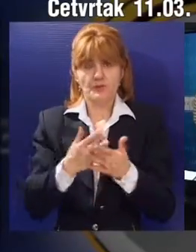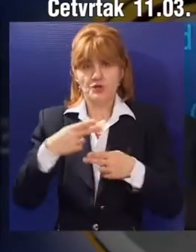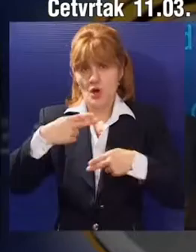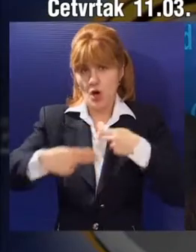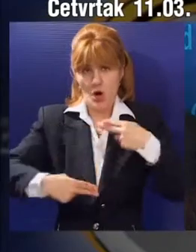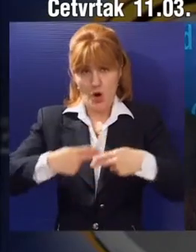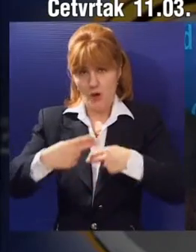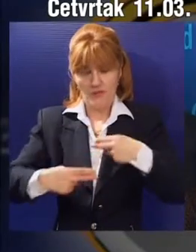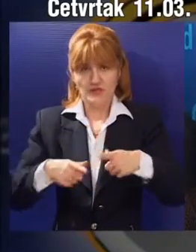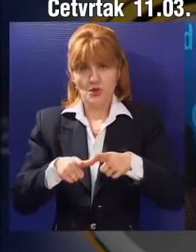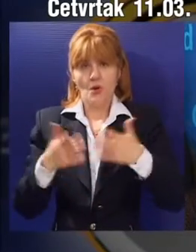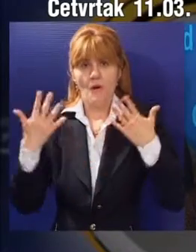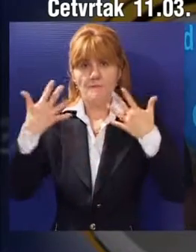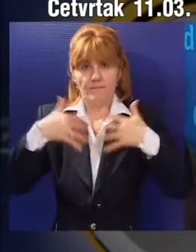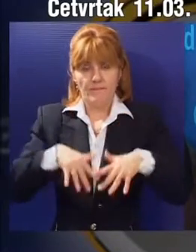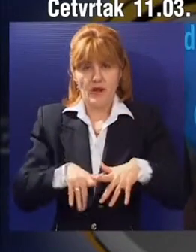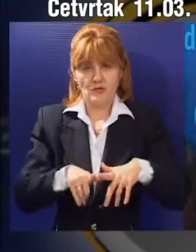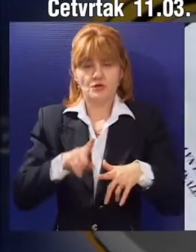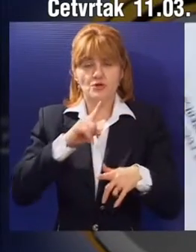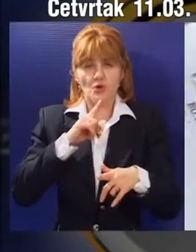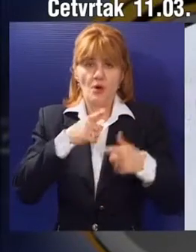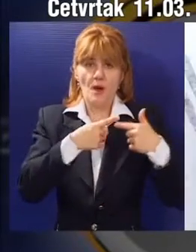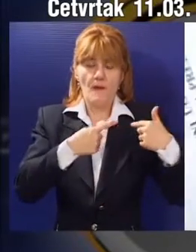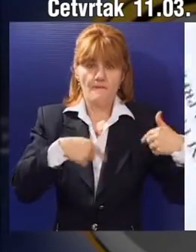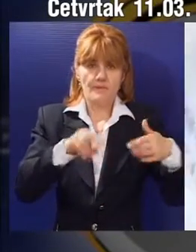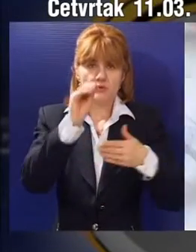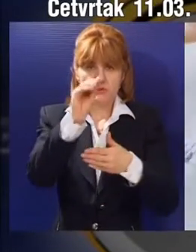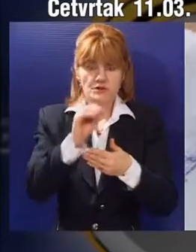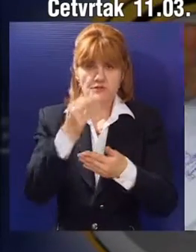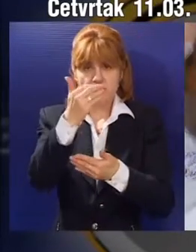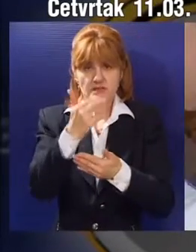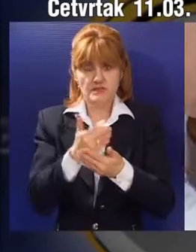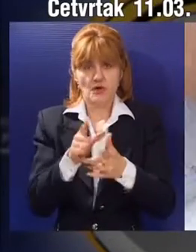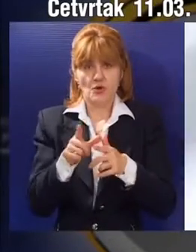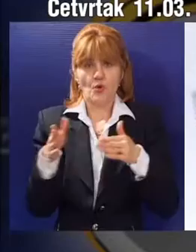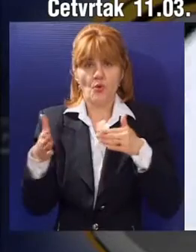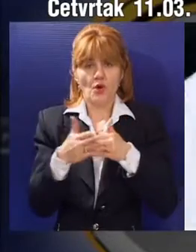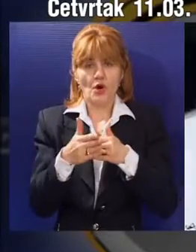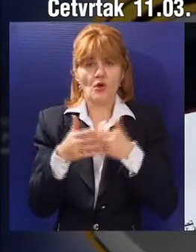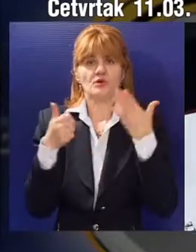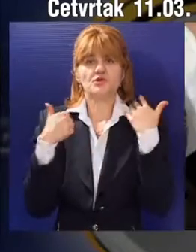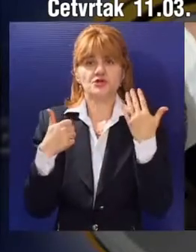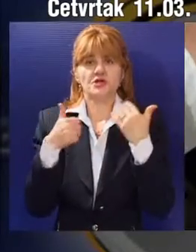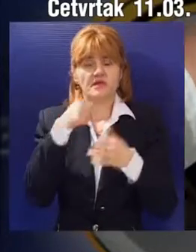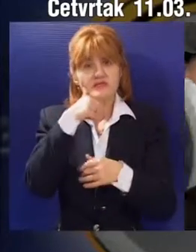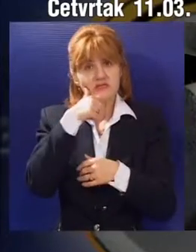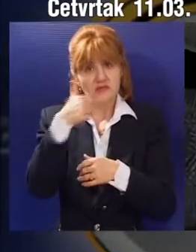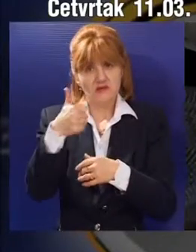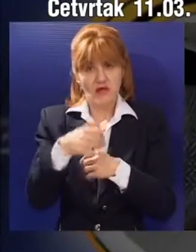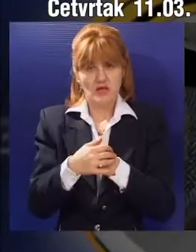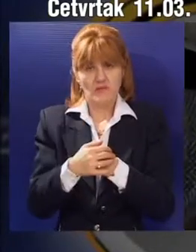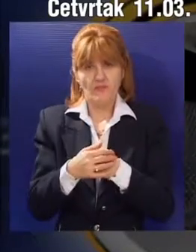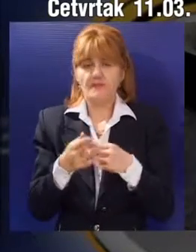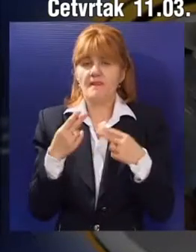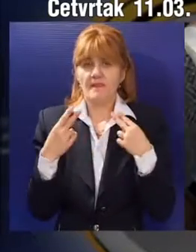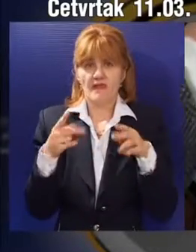komisije u komunalnim preduzećima koje treba da uobliče posebne kolektivne ugovore sa poslodavcima u roku od 60 dana. Najvažnija